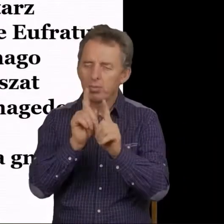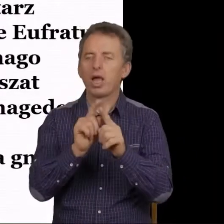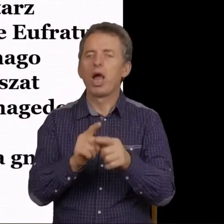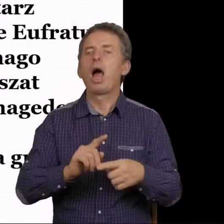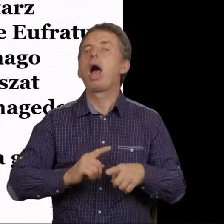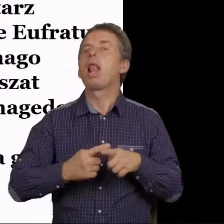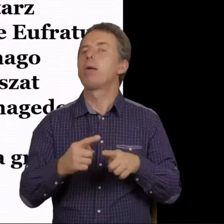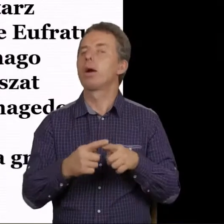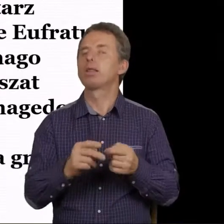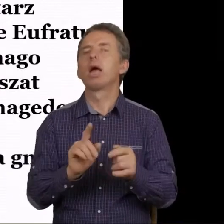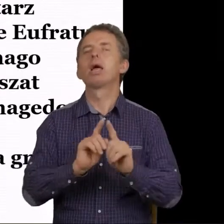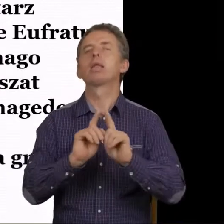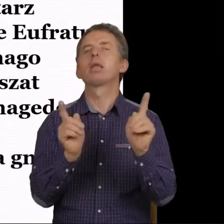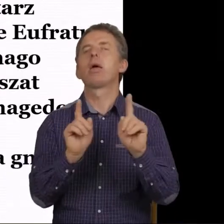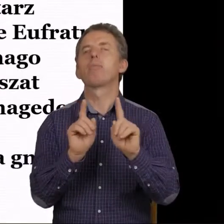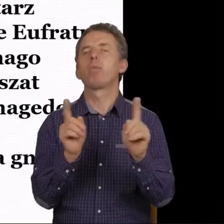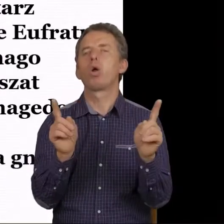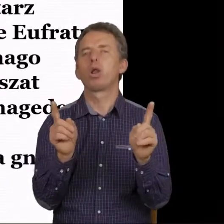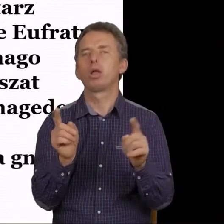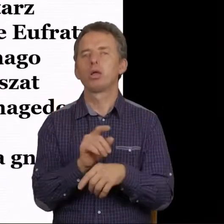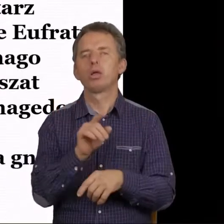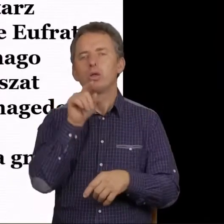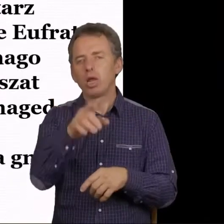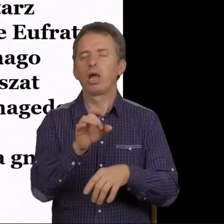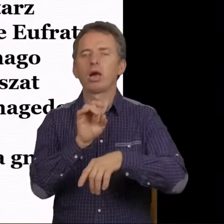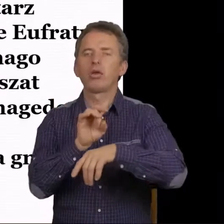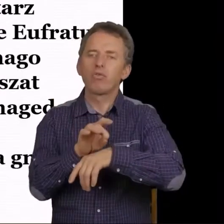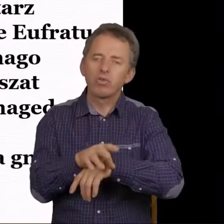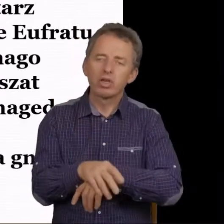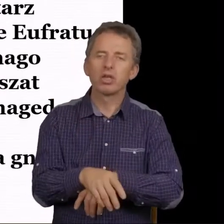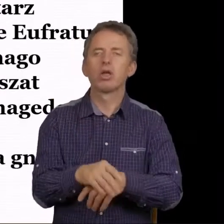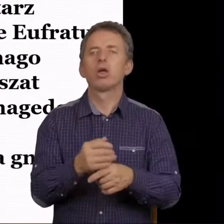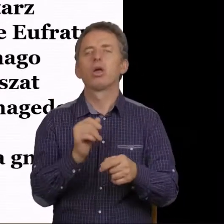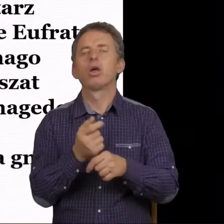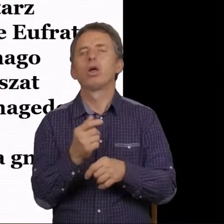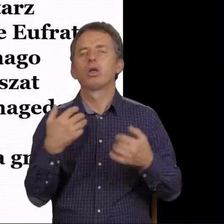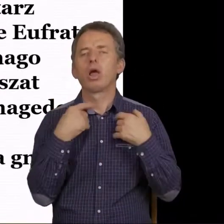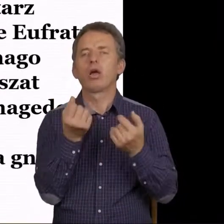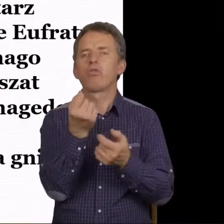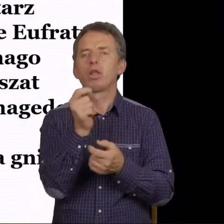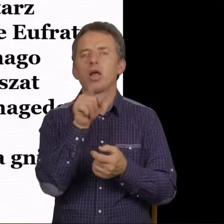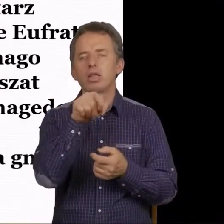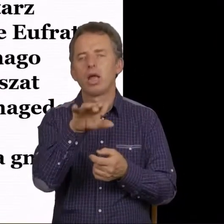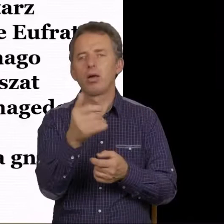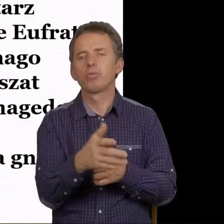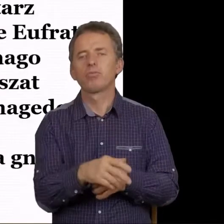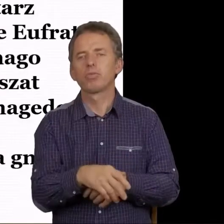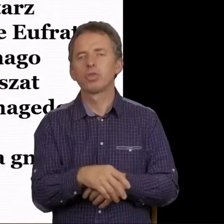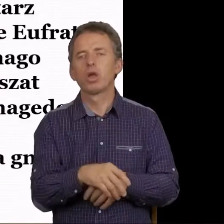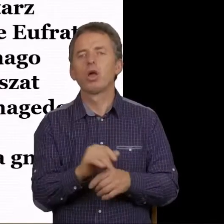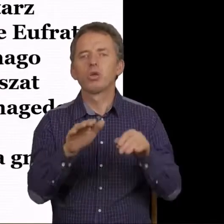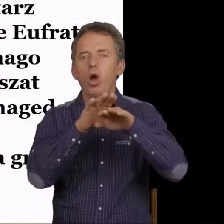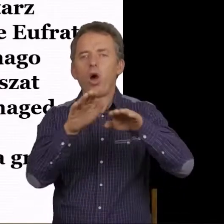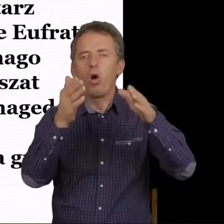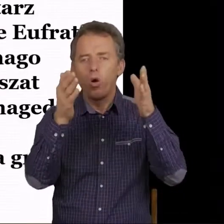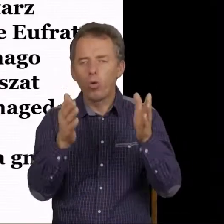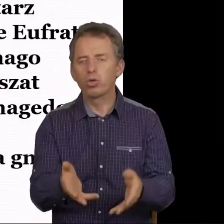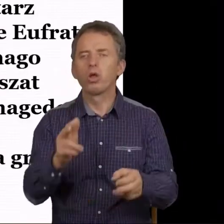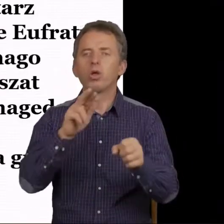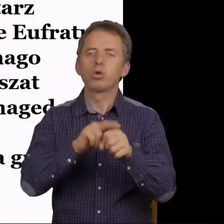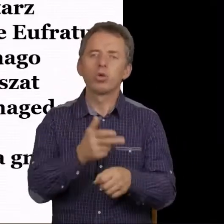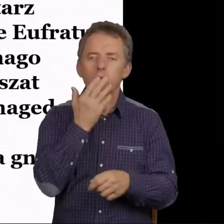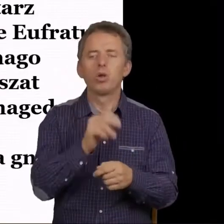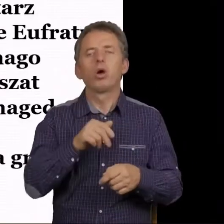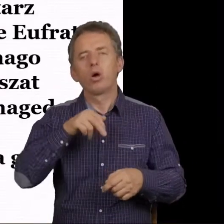symboliczne. Takie na przykład jak picie krwi, będziemy mieli w tekście za chwilę tam, czy ołtarz, który mówi, albo